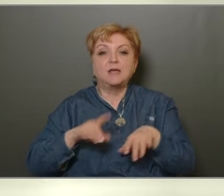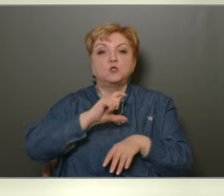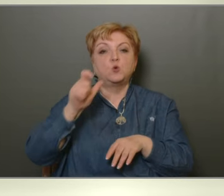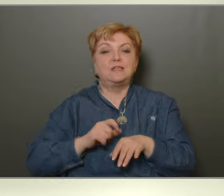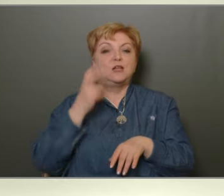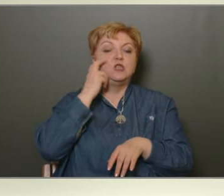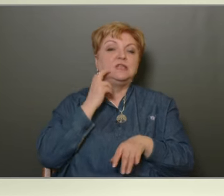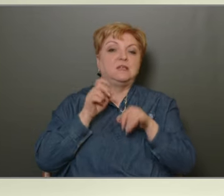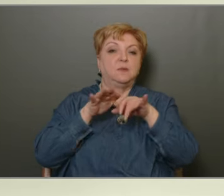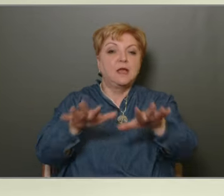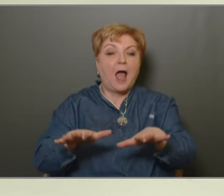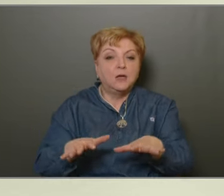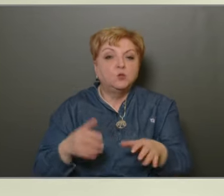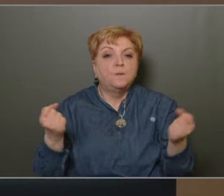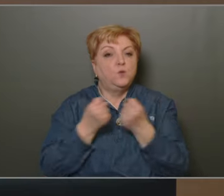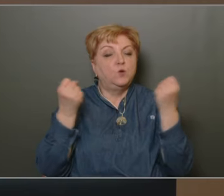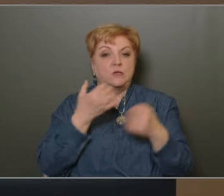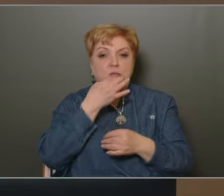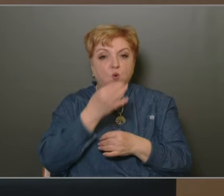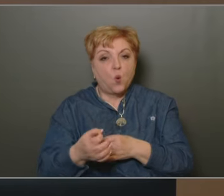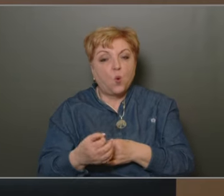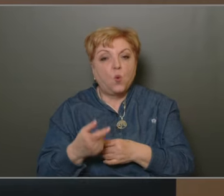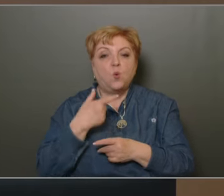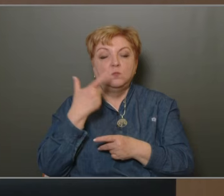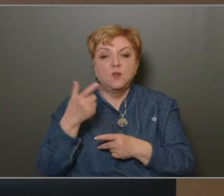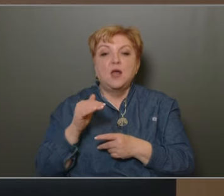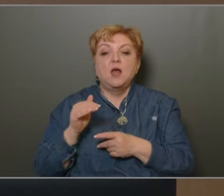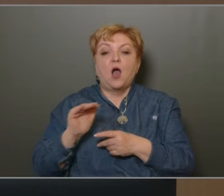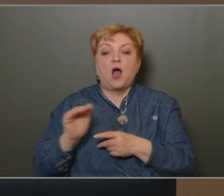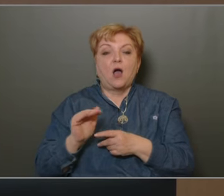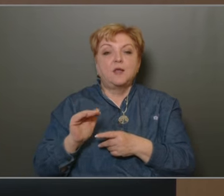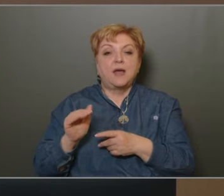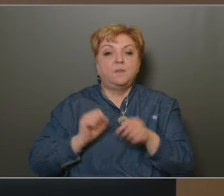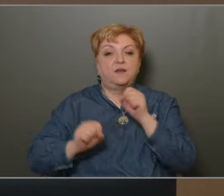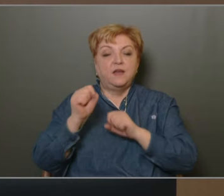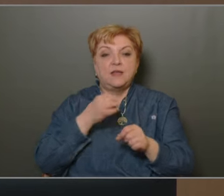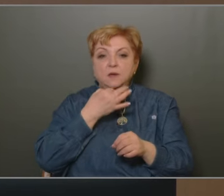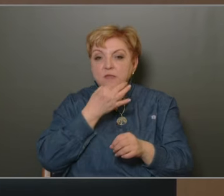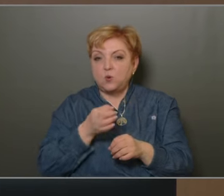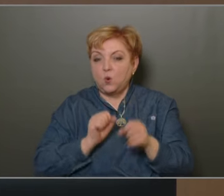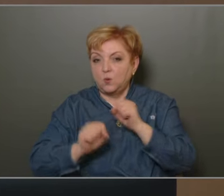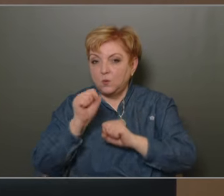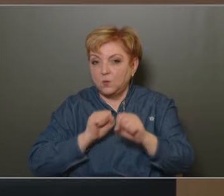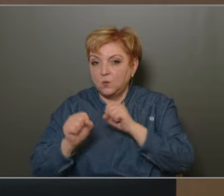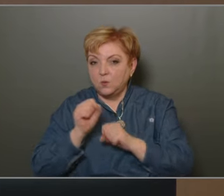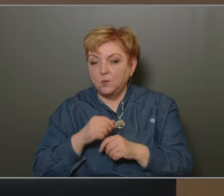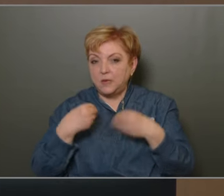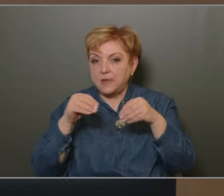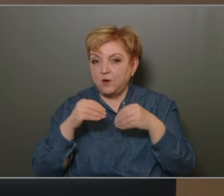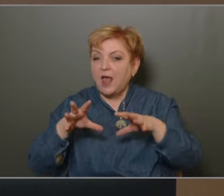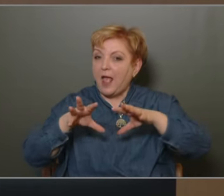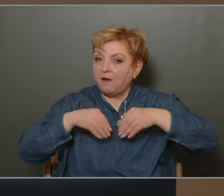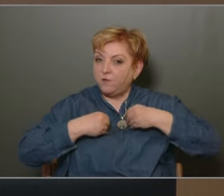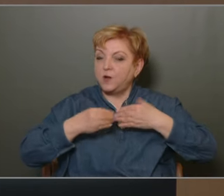működéséről szóló tájékoztatót, tudomásul vesző a helyi gyermekvédelmi rendszer működéséről szóló tájékoztatót, és